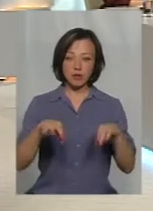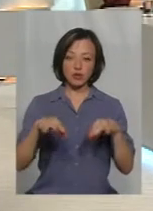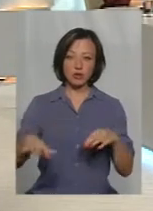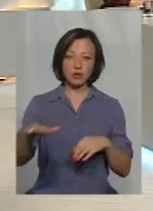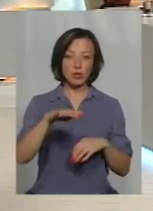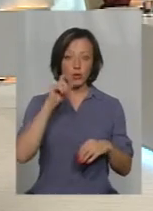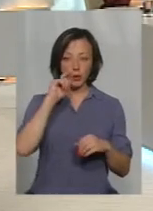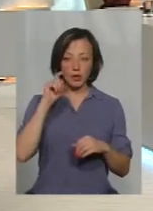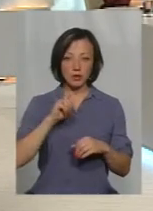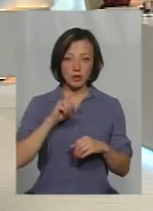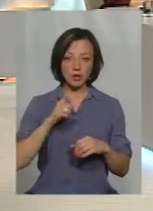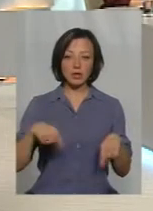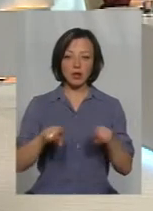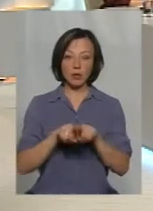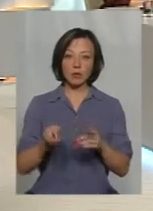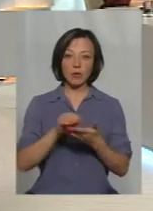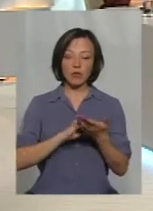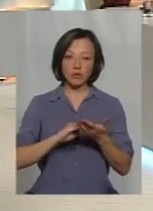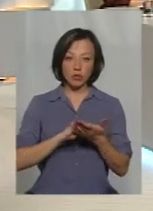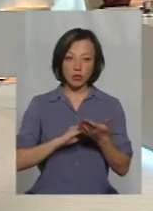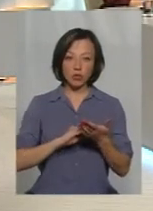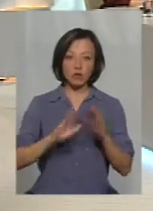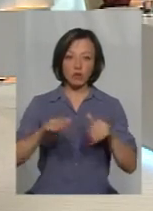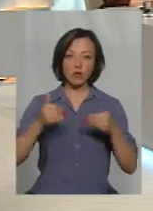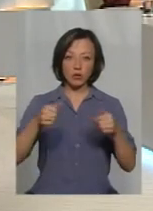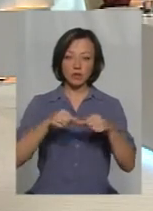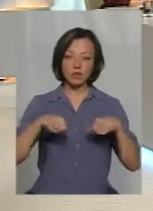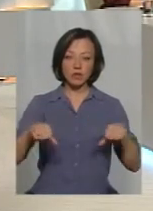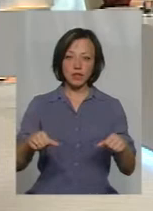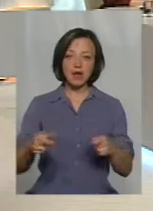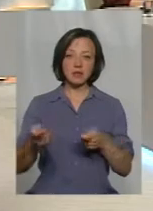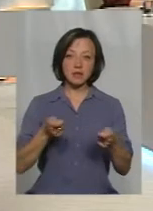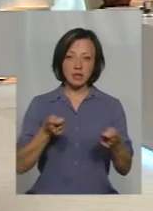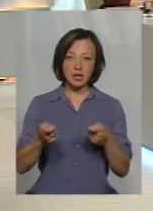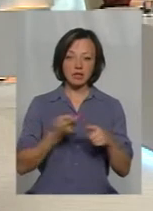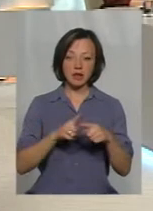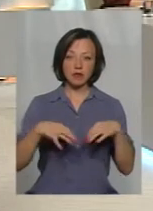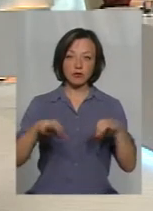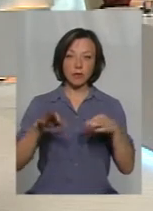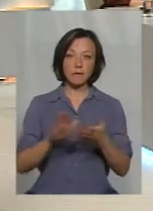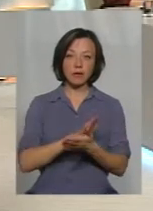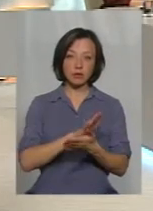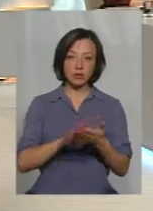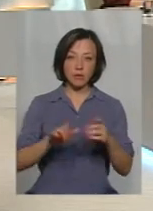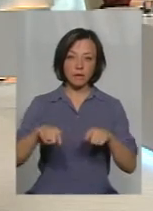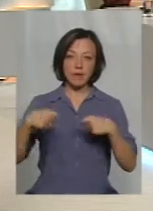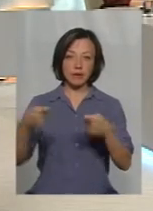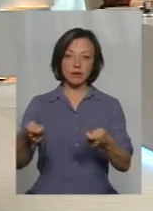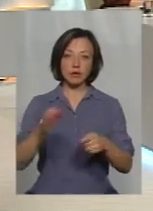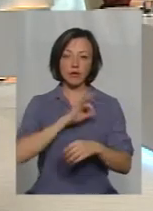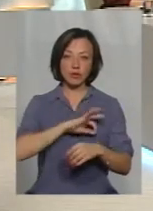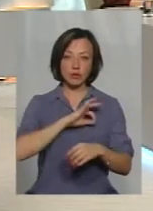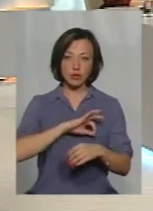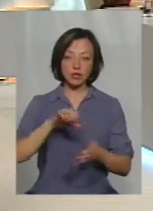території України, також повторно виносяться на комісію при обласній державній адміністрації, і даний автомобіль безкоштовно передається в